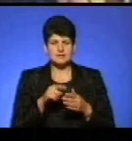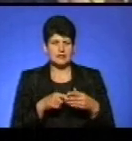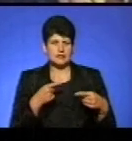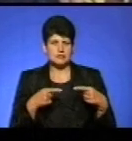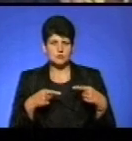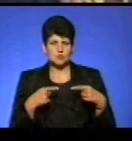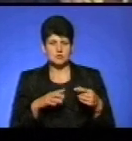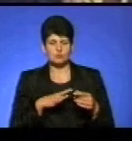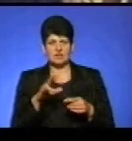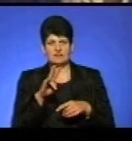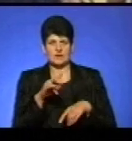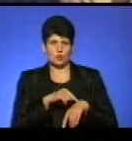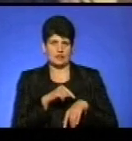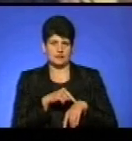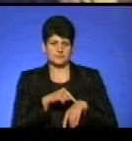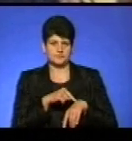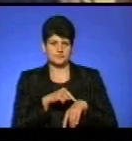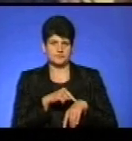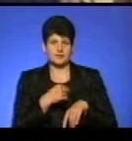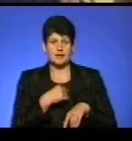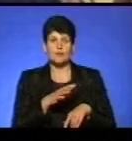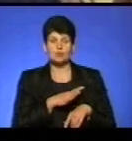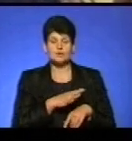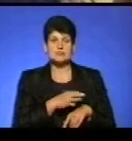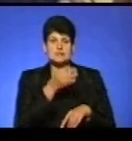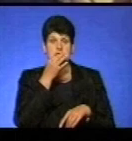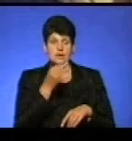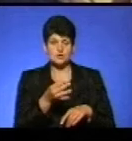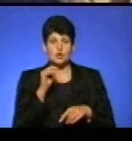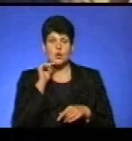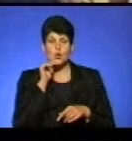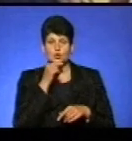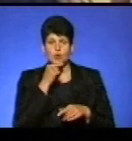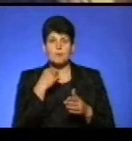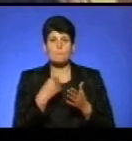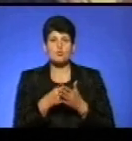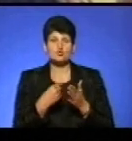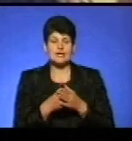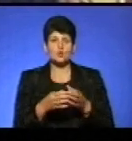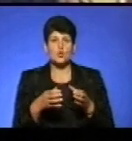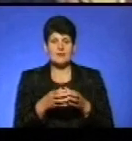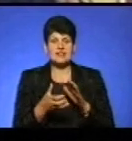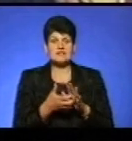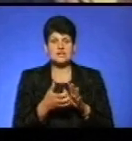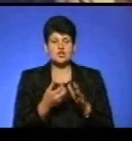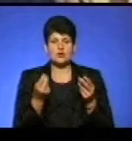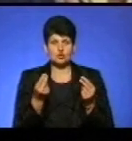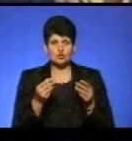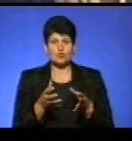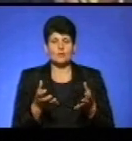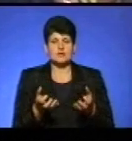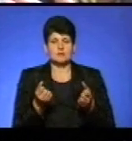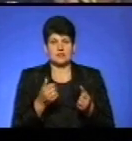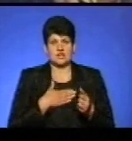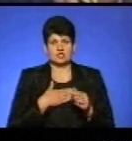тривала протягом двох годин. Нам було сказано, що йде економія бюджету громади. Не вистачає коштів, щоб отримувати наших